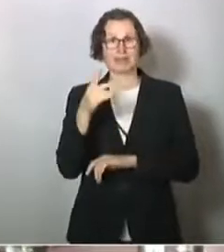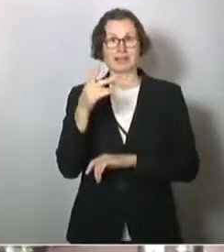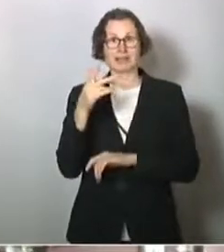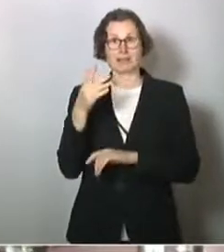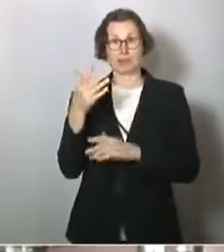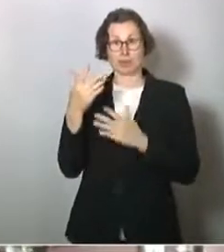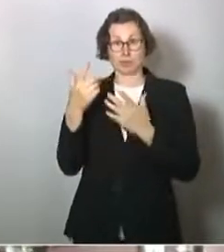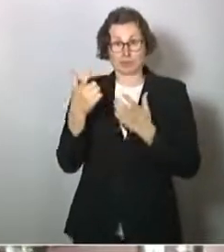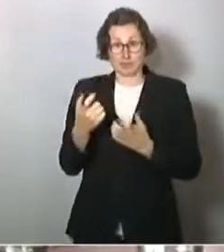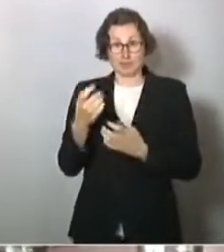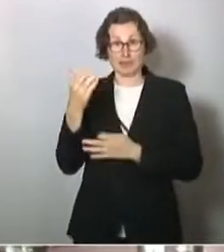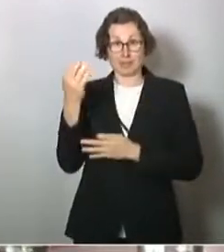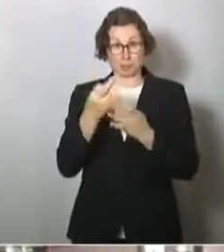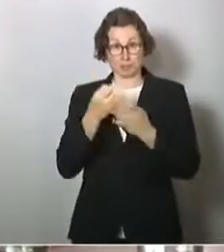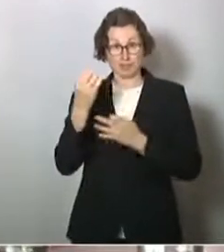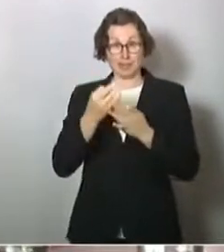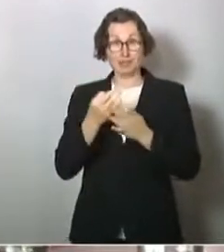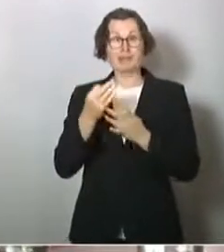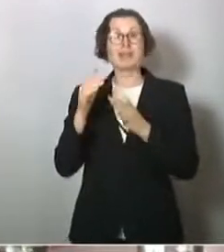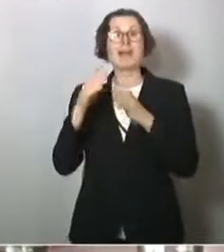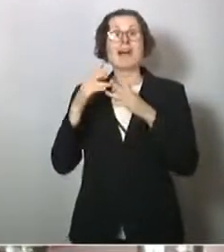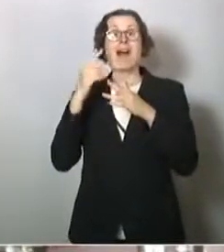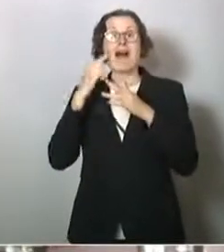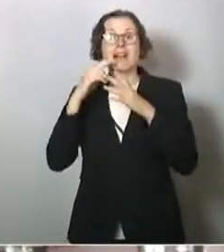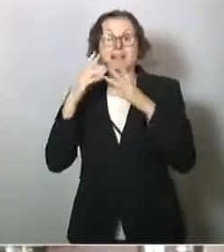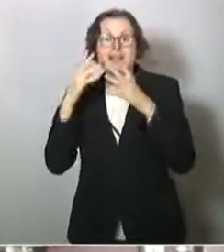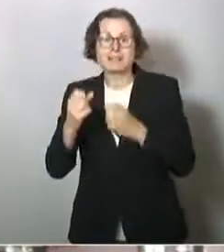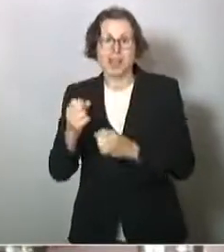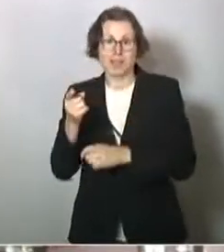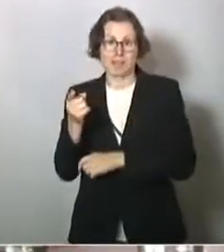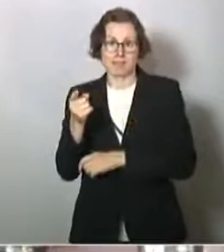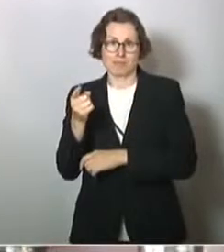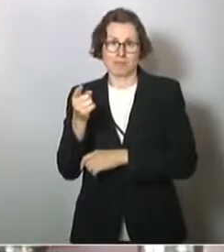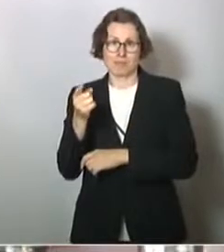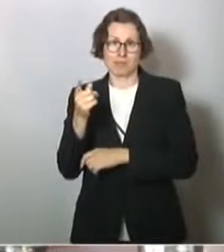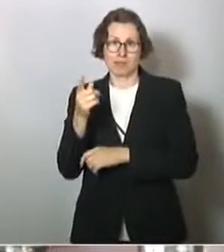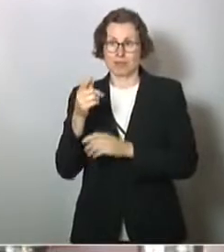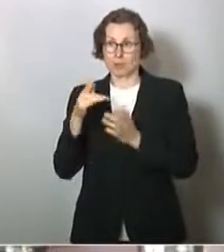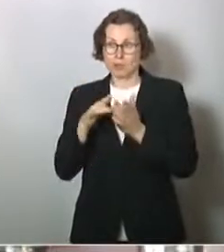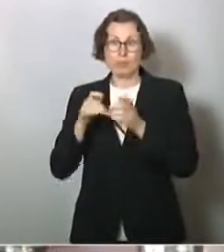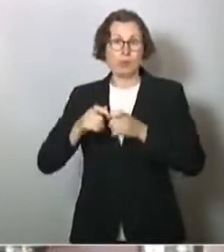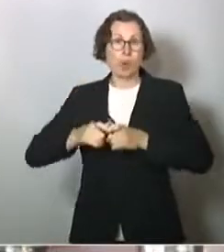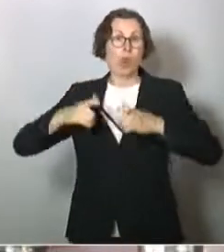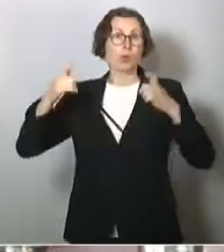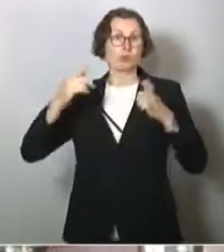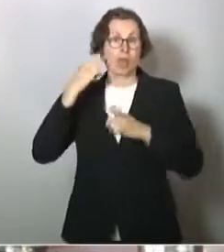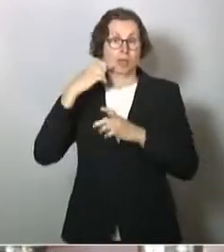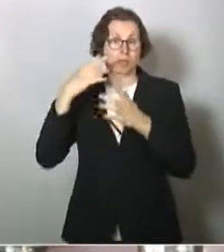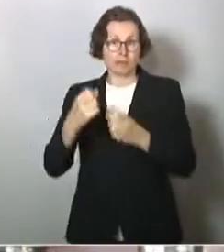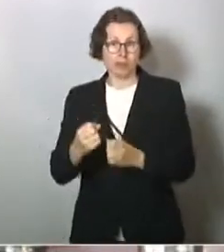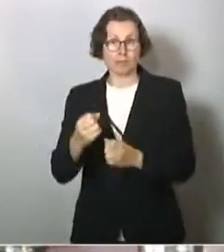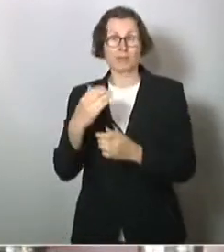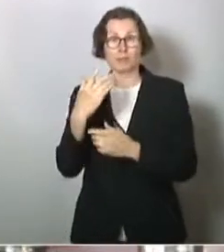in den großen Altersheimkomplexen in Schweden gestorben, die